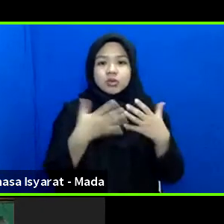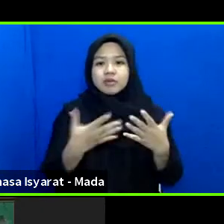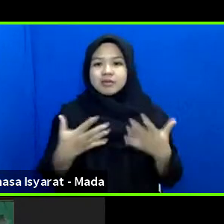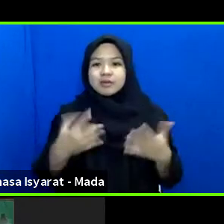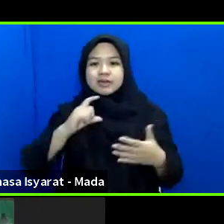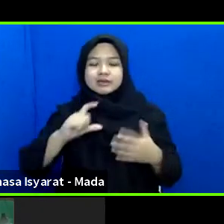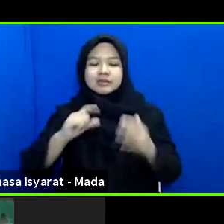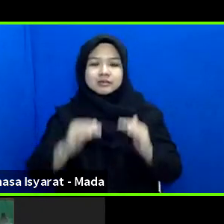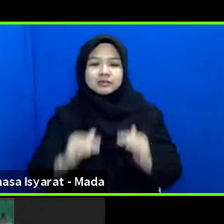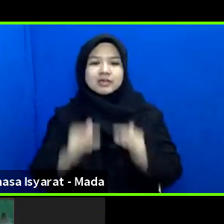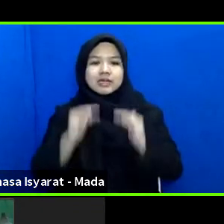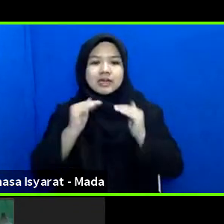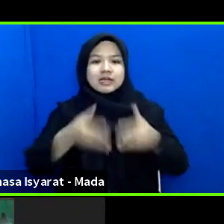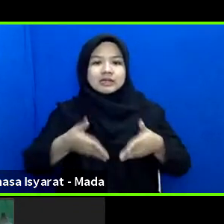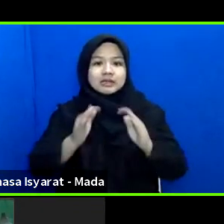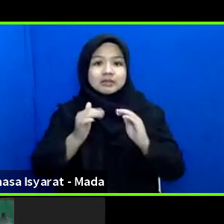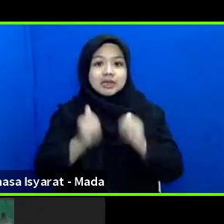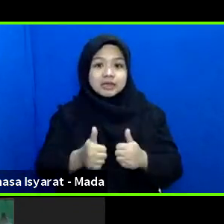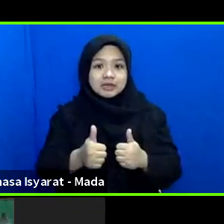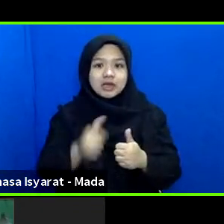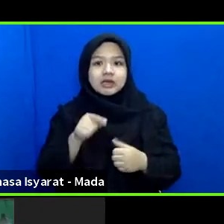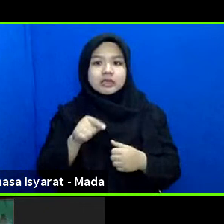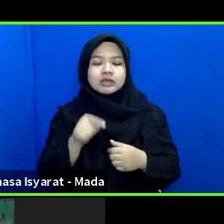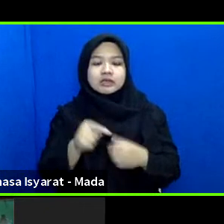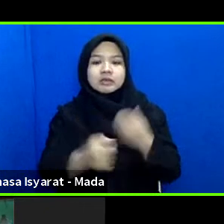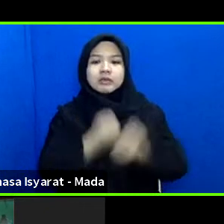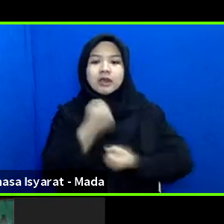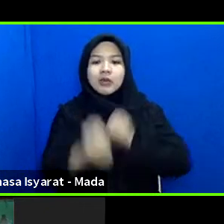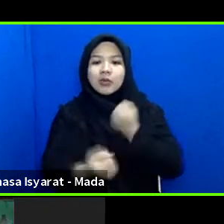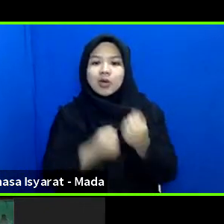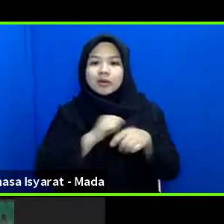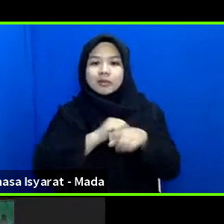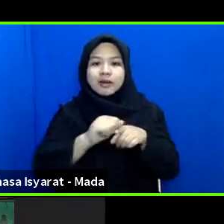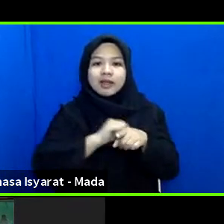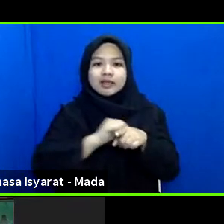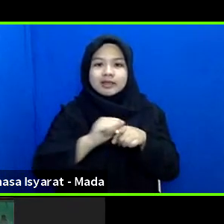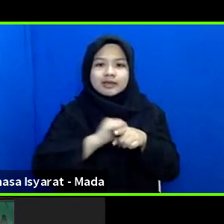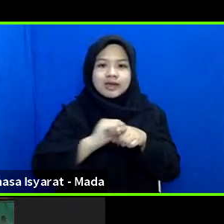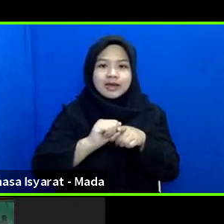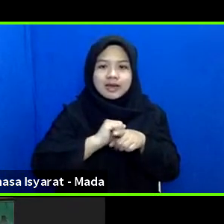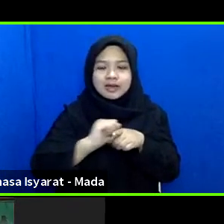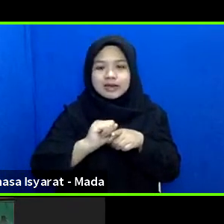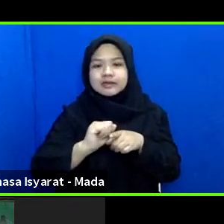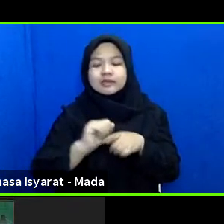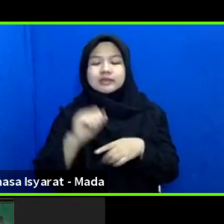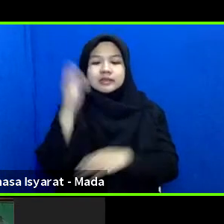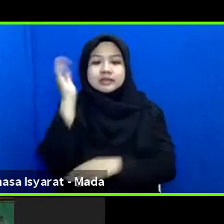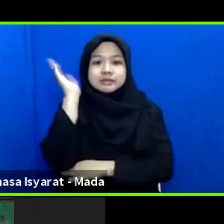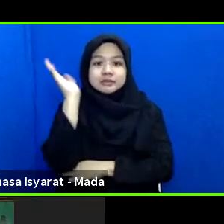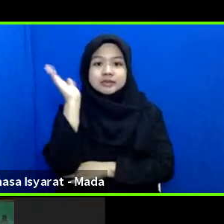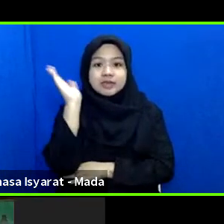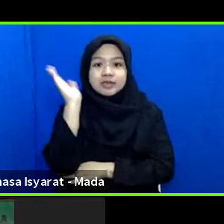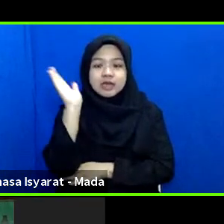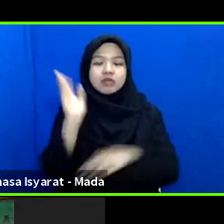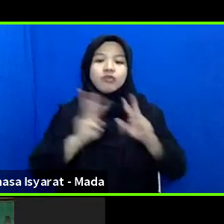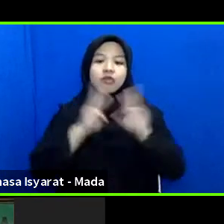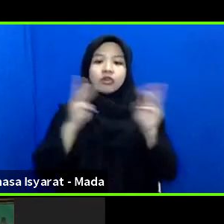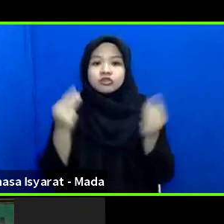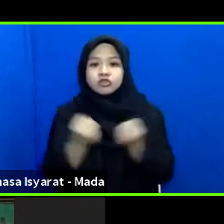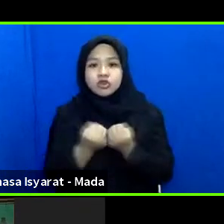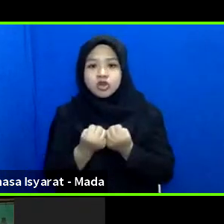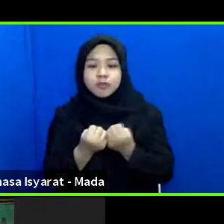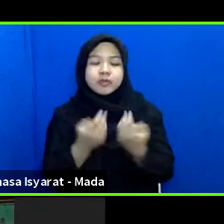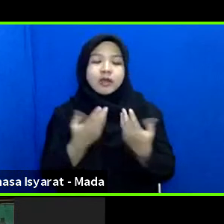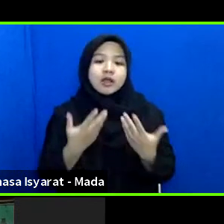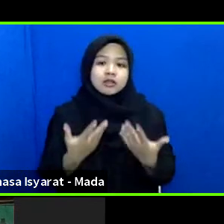meningkatkan kesiap-siagaan ini adalah dengan melakukan pelatihan-pelatihan seminar-seminar workshop-workshop